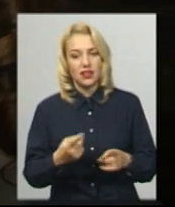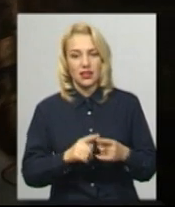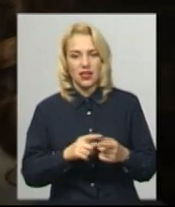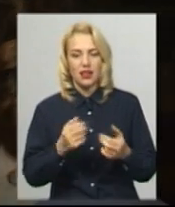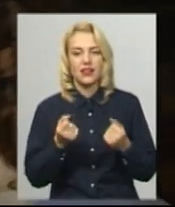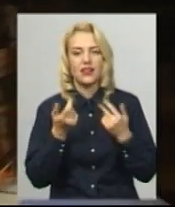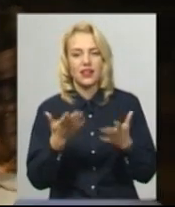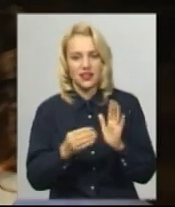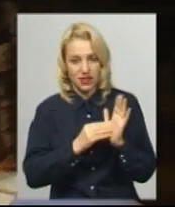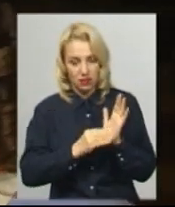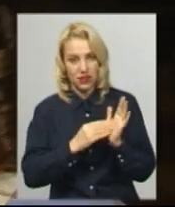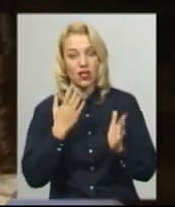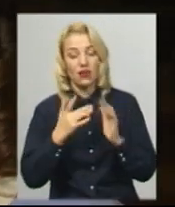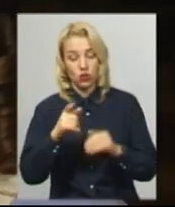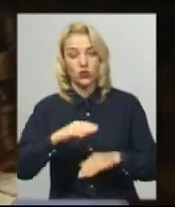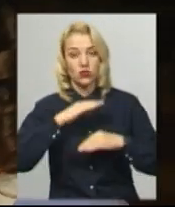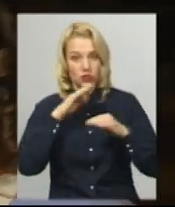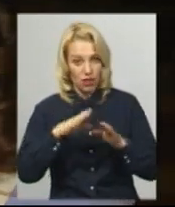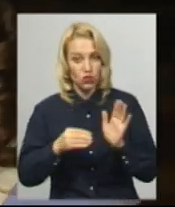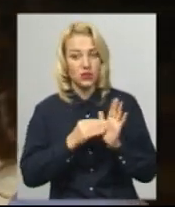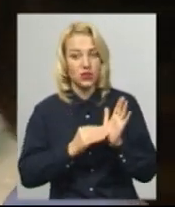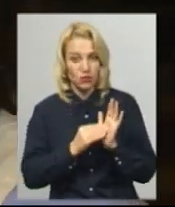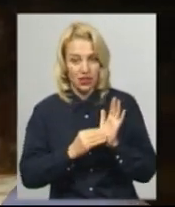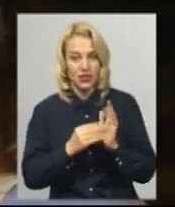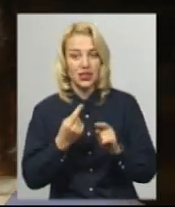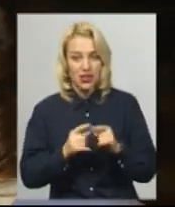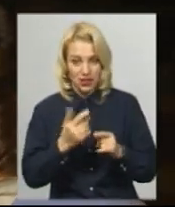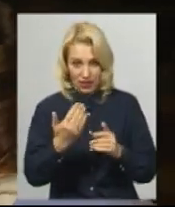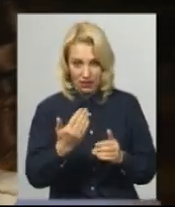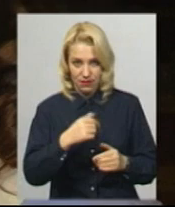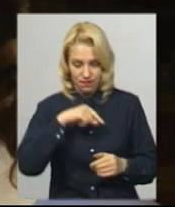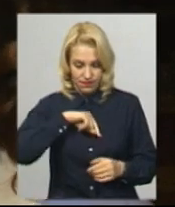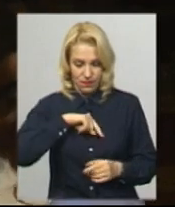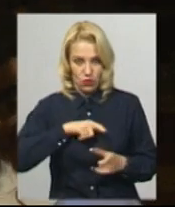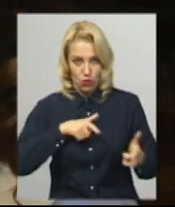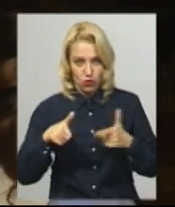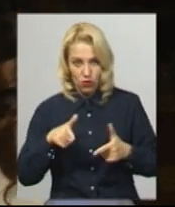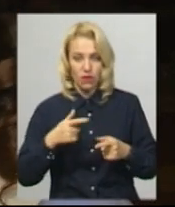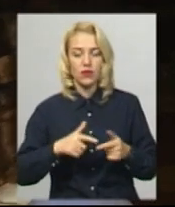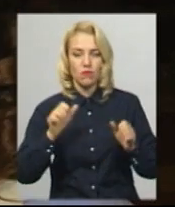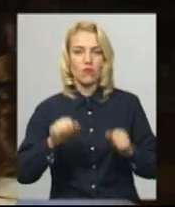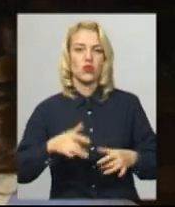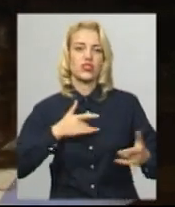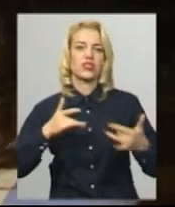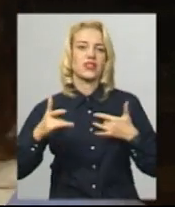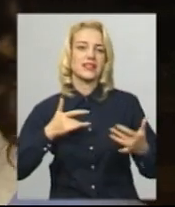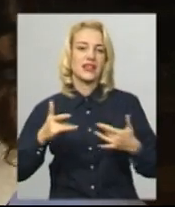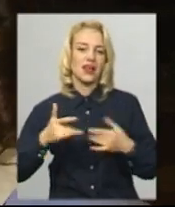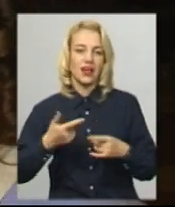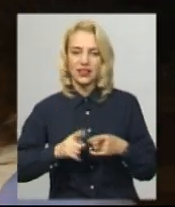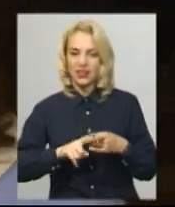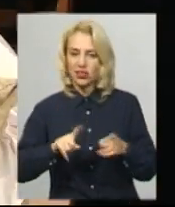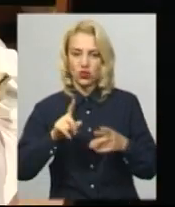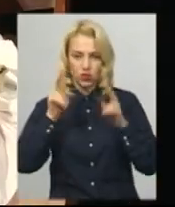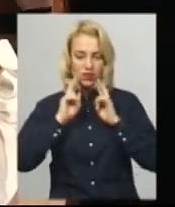репетицій. Якщо у тебе достатньо репетицій, і ти готовий, ти можеш зіграти багато чого того, що ти